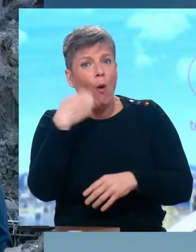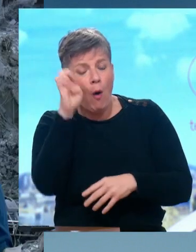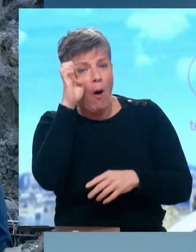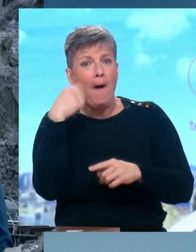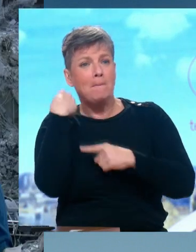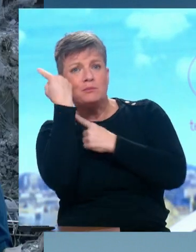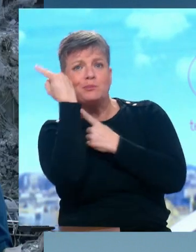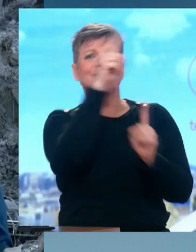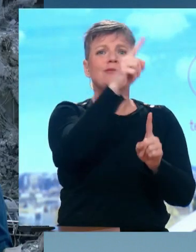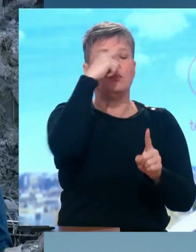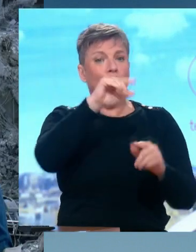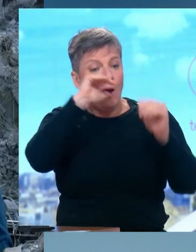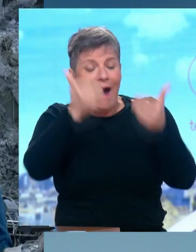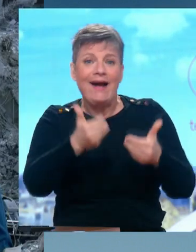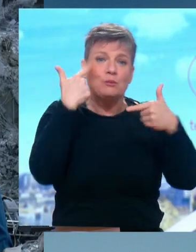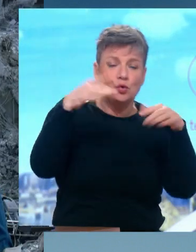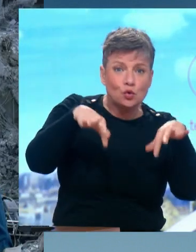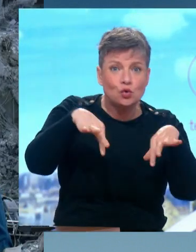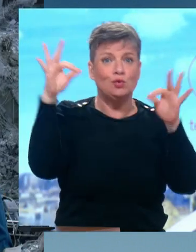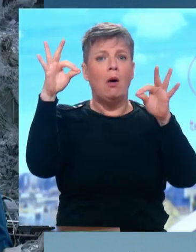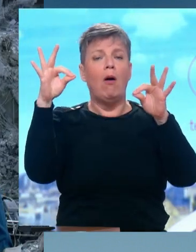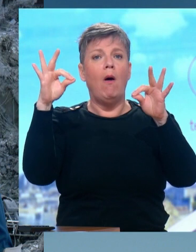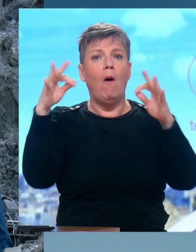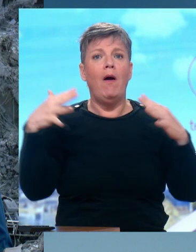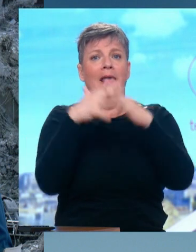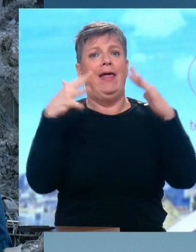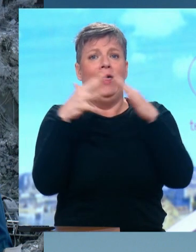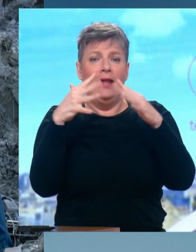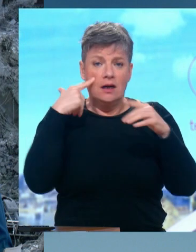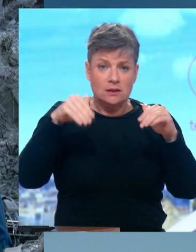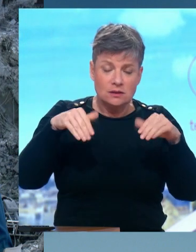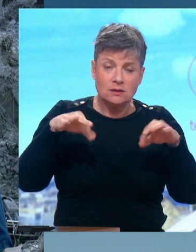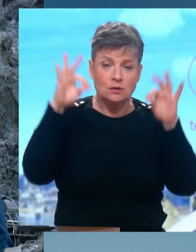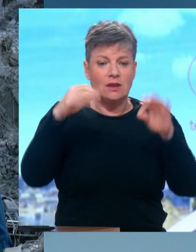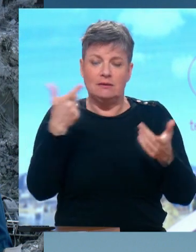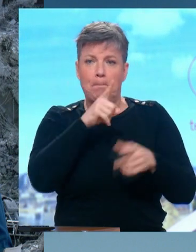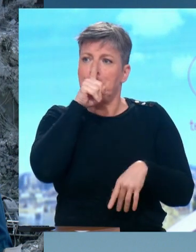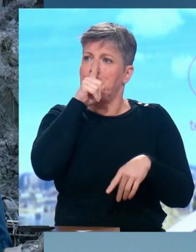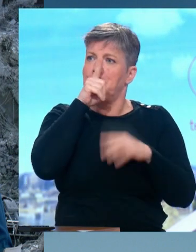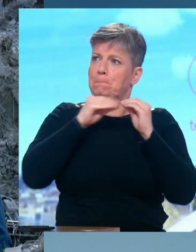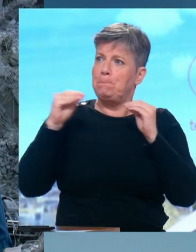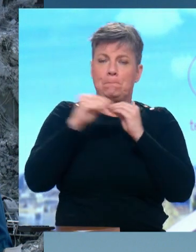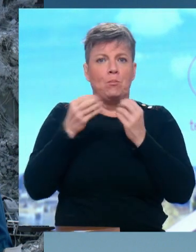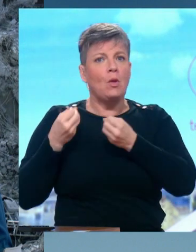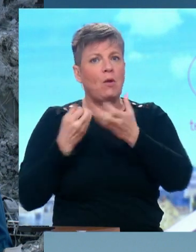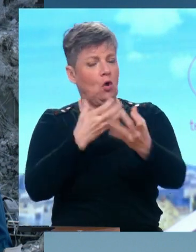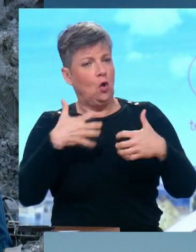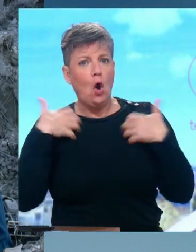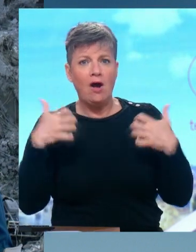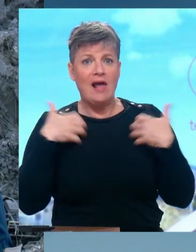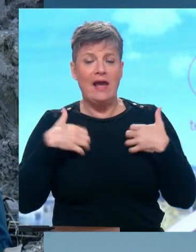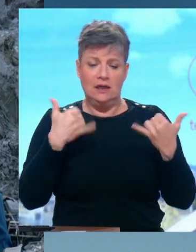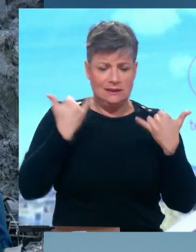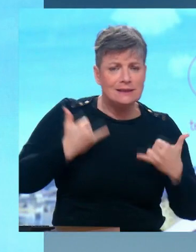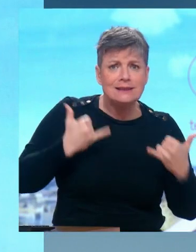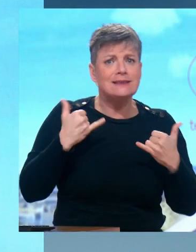réclamer un cessez-le-feu. Et d'ailleurs, ce silence, quelque part, suscite énormément de colère. Chez nous, à